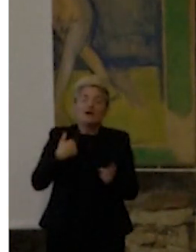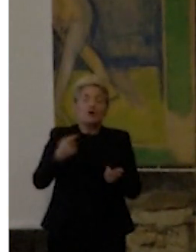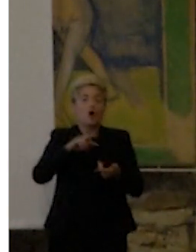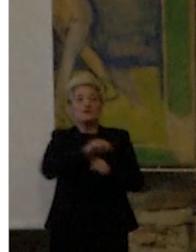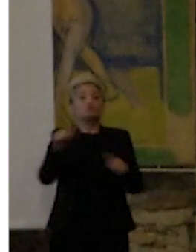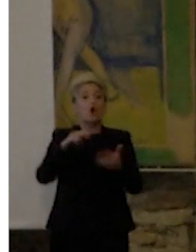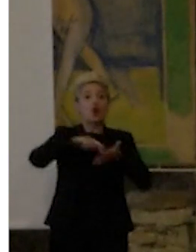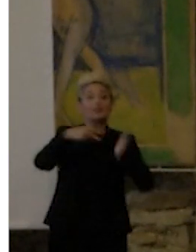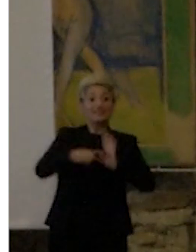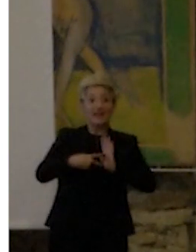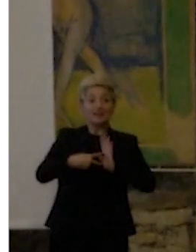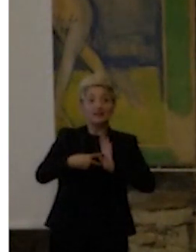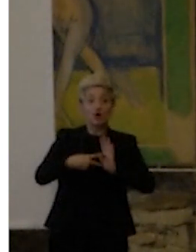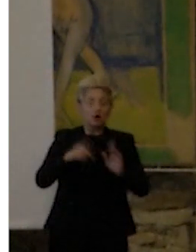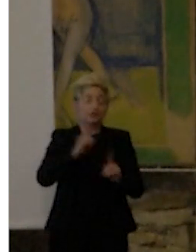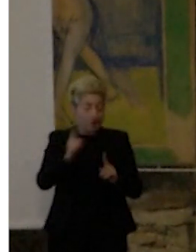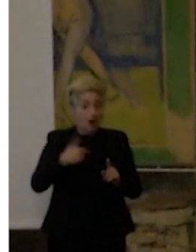Necessariamente, se lo fa bene,